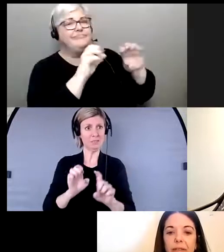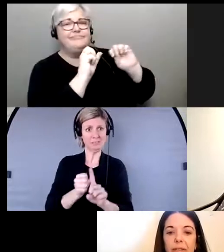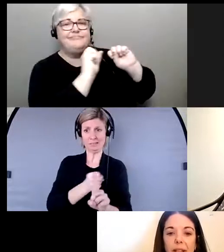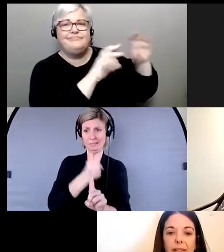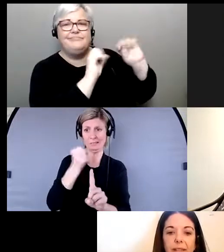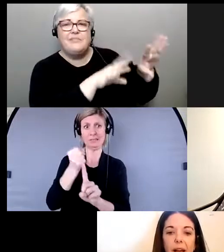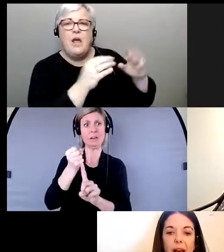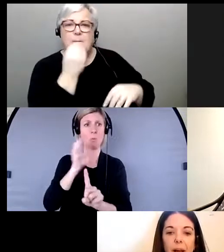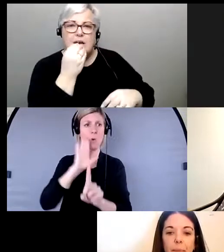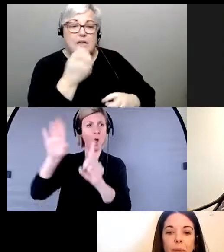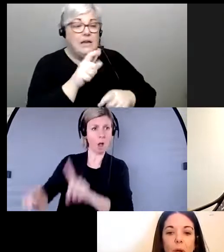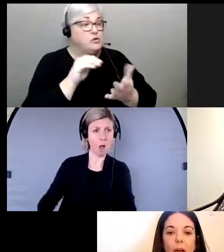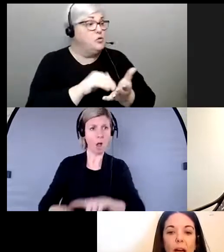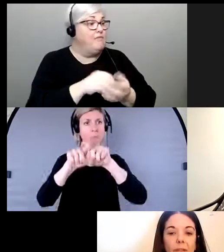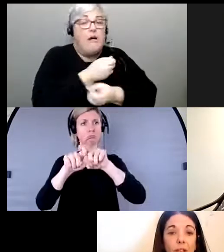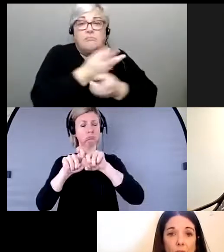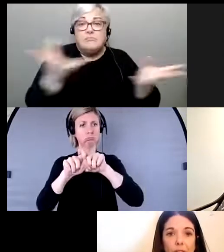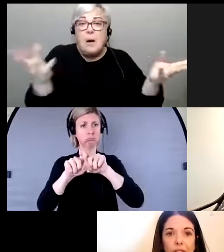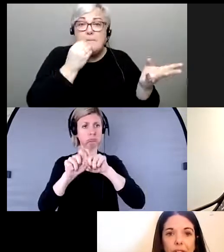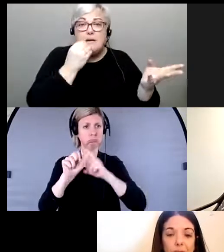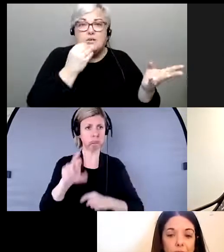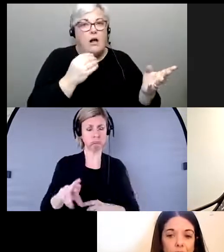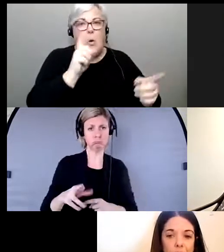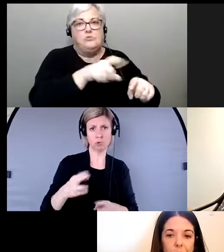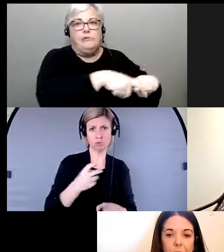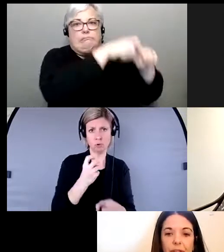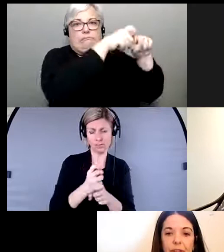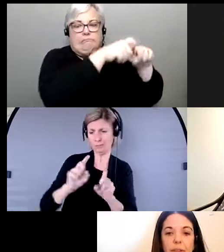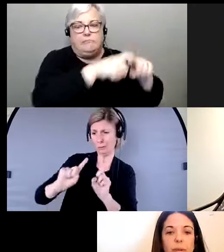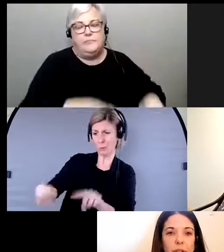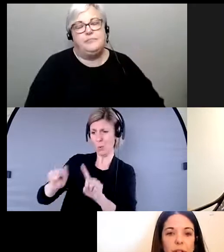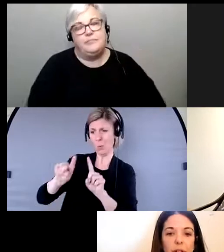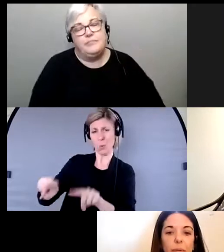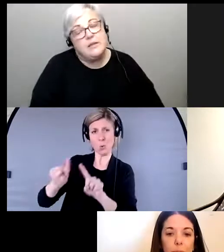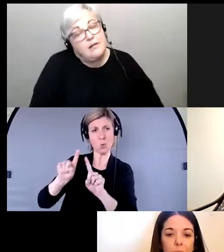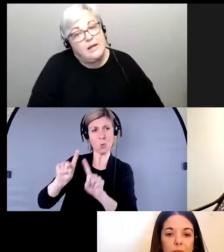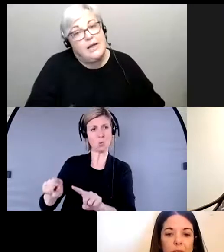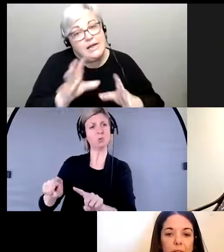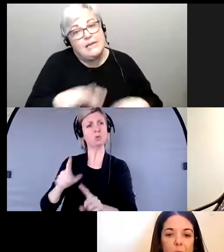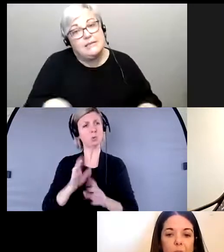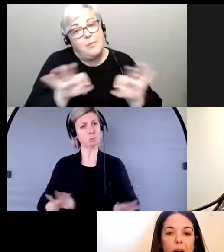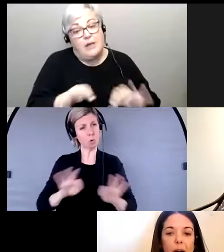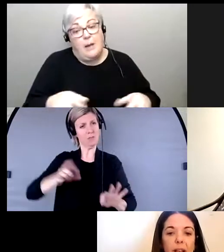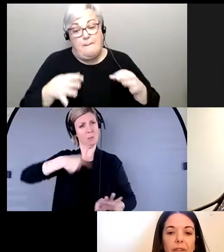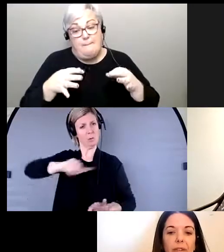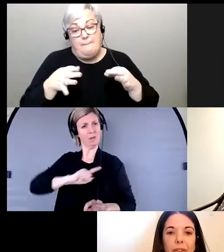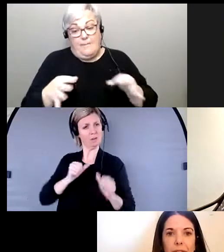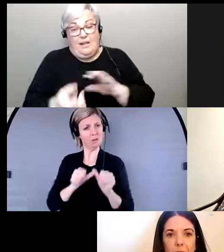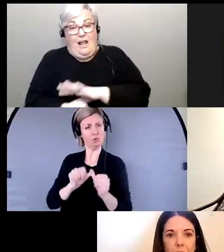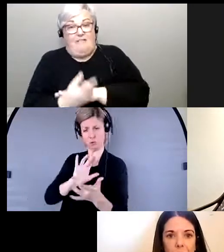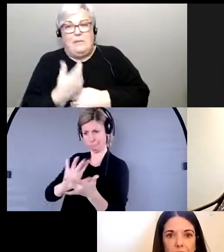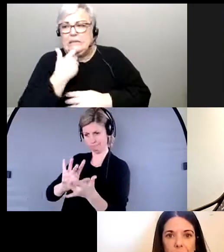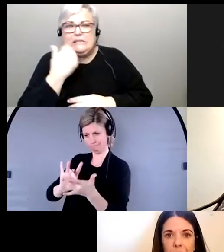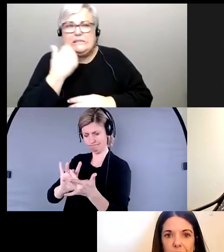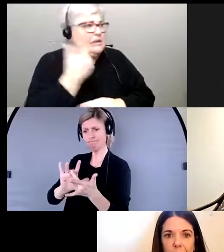distributions de nourriture sont souvent interrompues. Donc, c'est important pendant ces événements de savoir qui sont les personnes